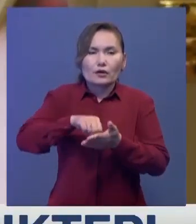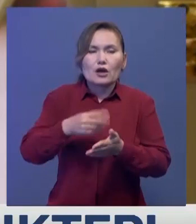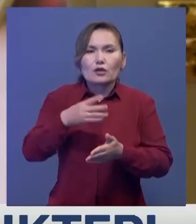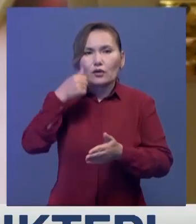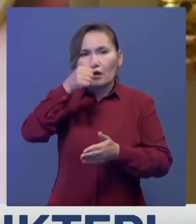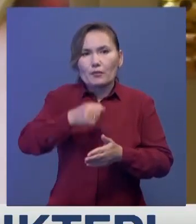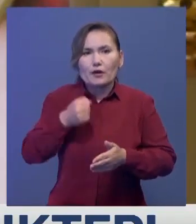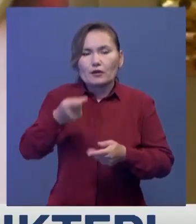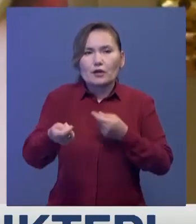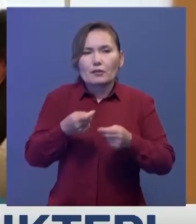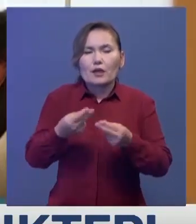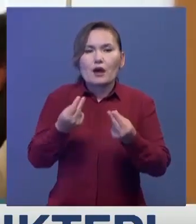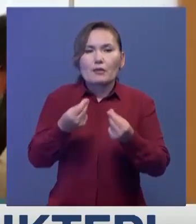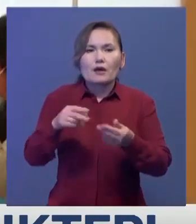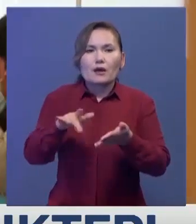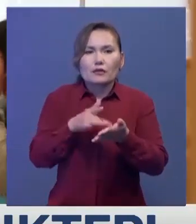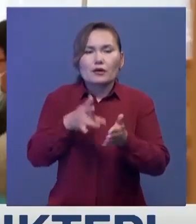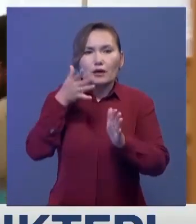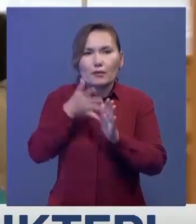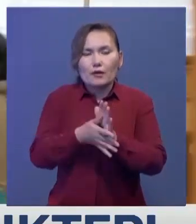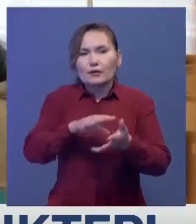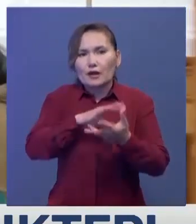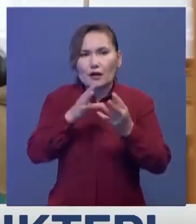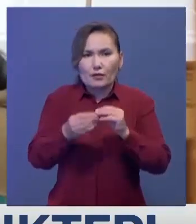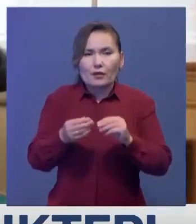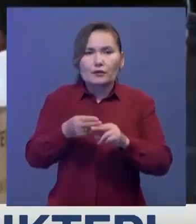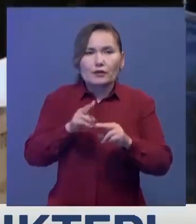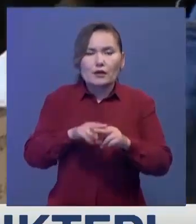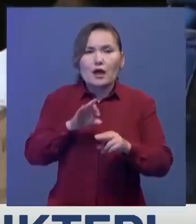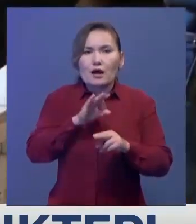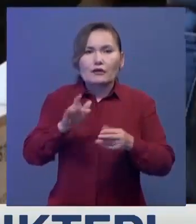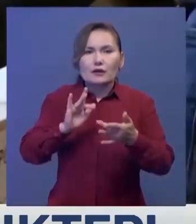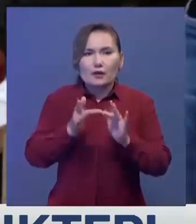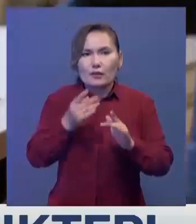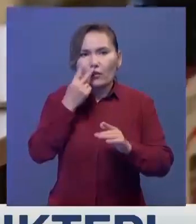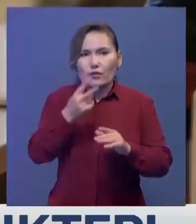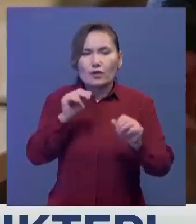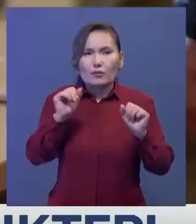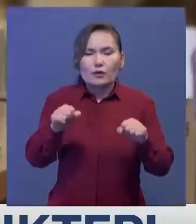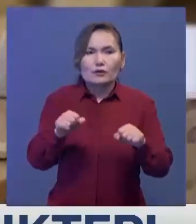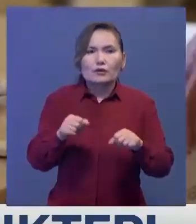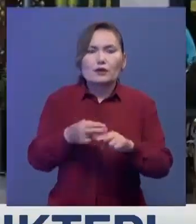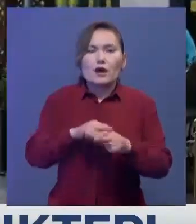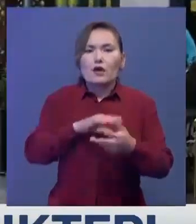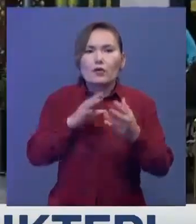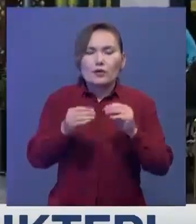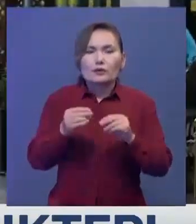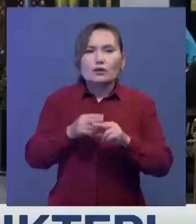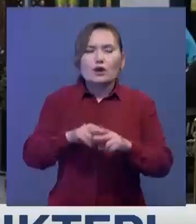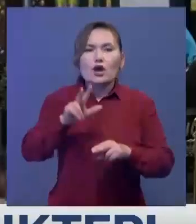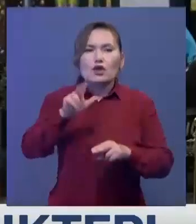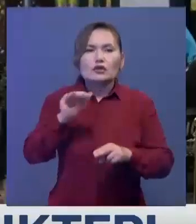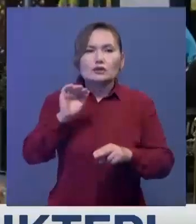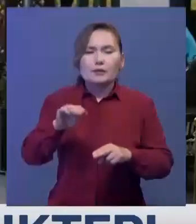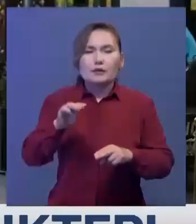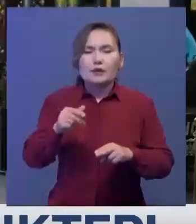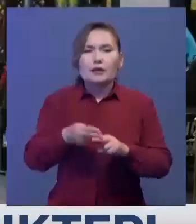сайланған мәрлердің бюджетті қалай егеріп жатқаны туралы ақпаратты ресми сайттан табуға болады. 500 телен фунтнан, яғни 300 мүн